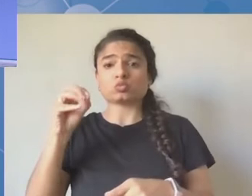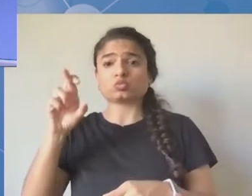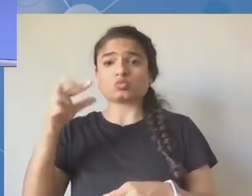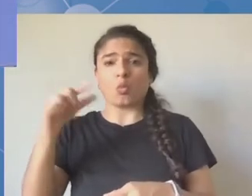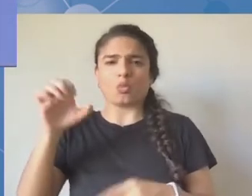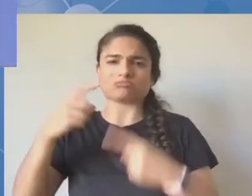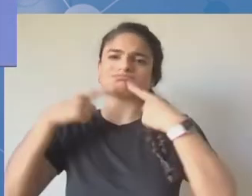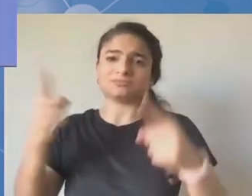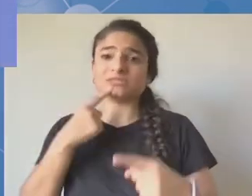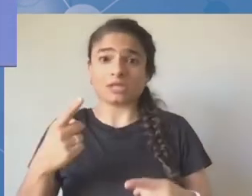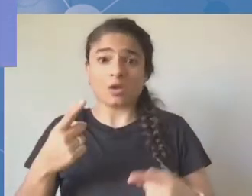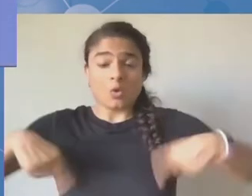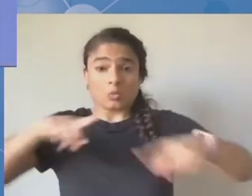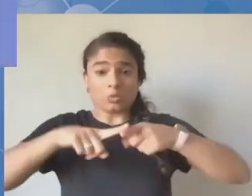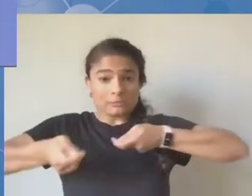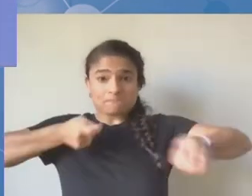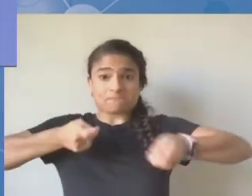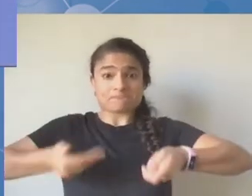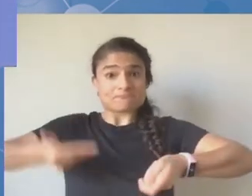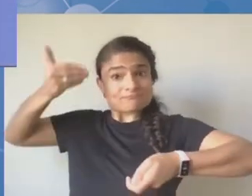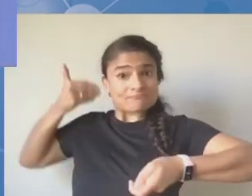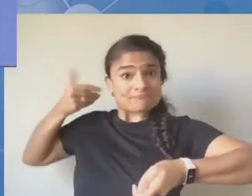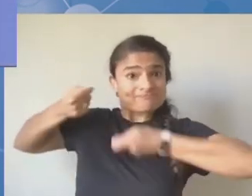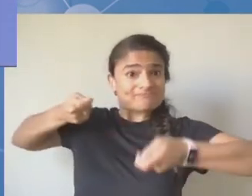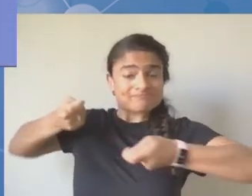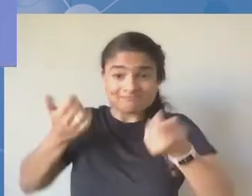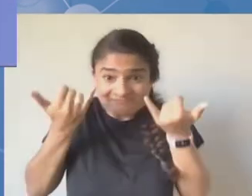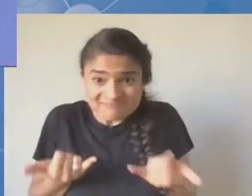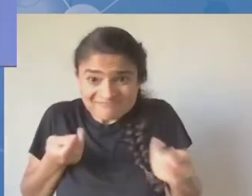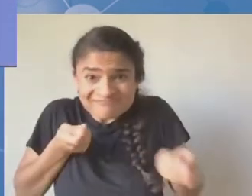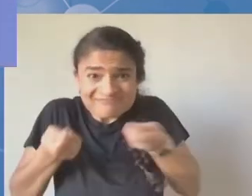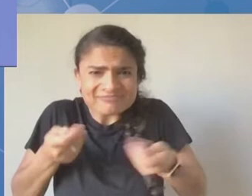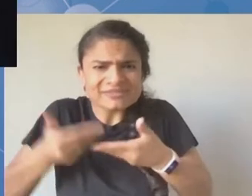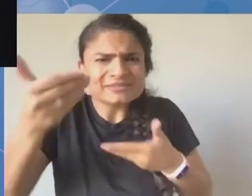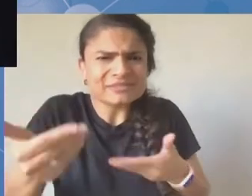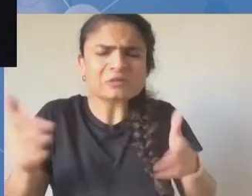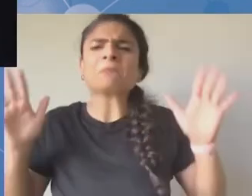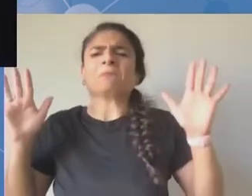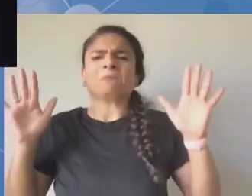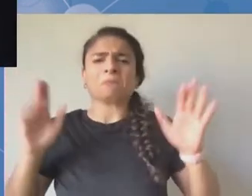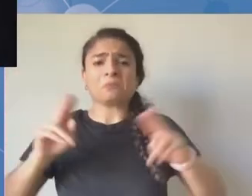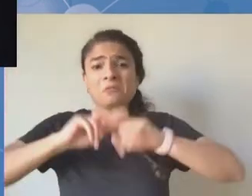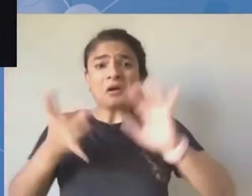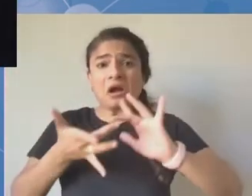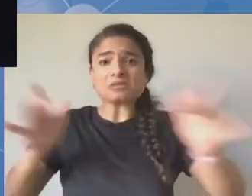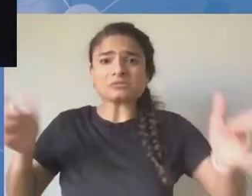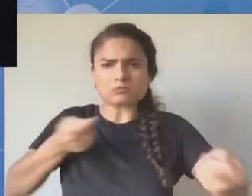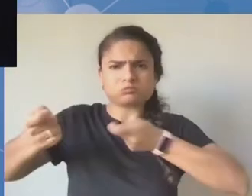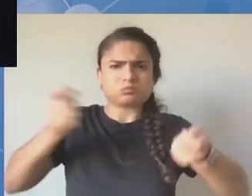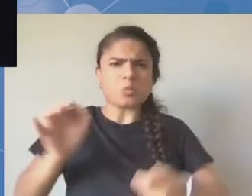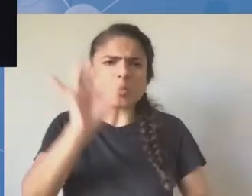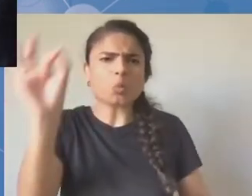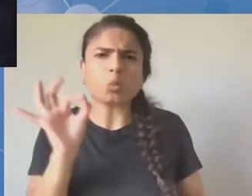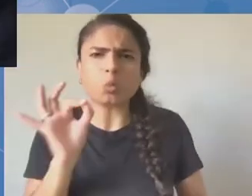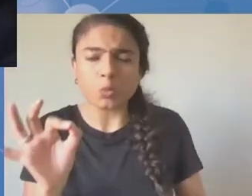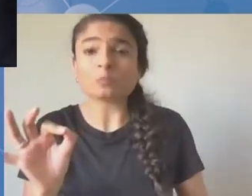tego, aby sprawować kontrolę nad kimkolwiek. Dziękuję bardzo. Dziękuję. Nazywam się Cory Doctor i wypowiadam